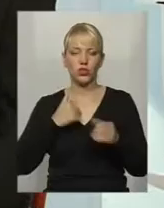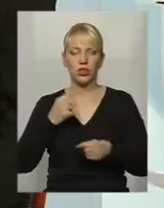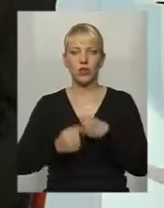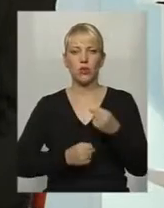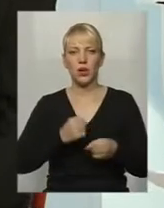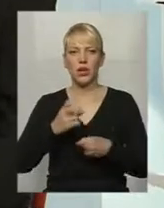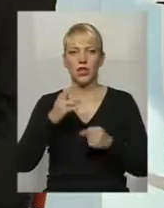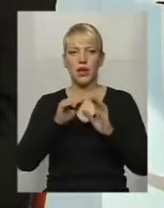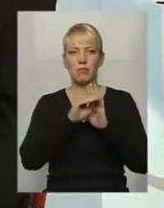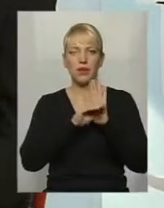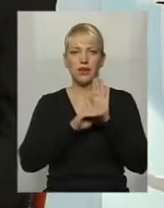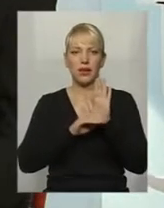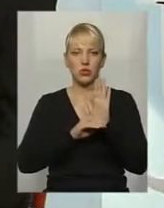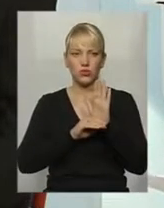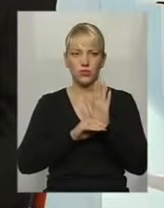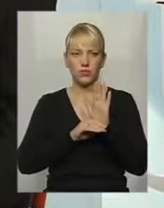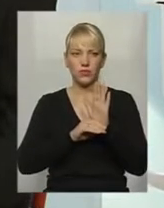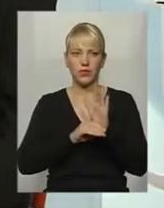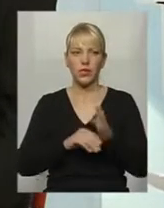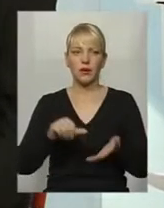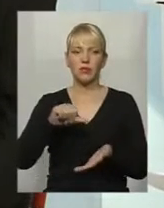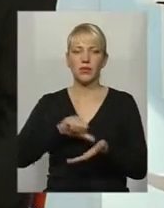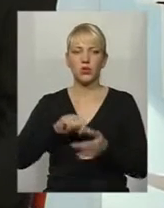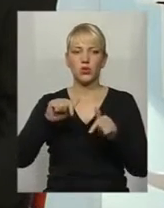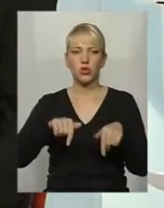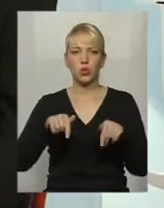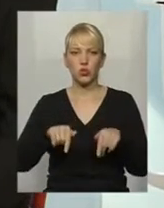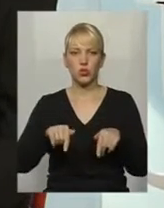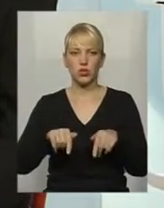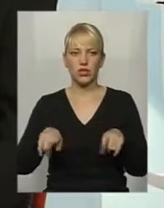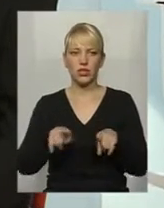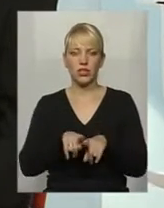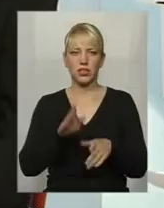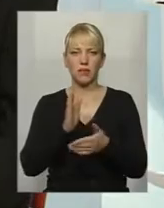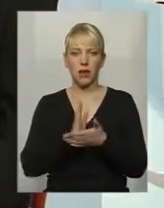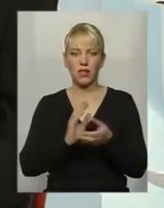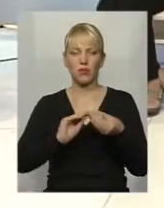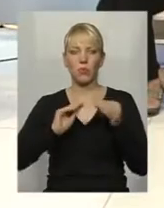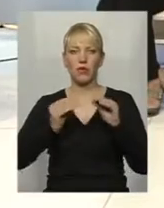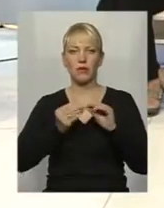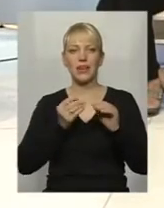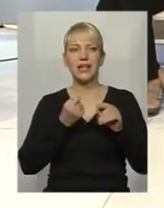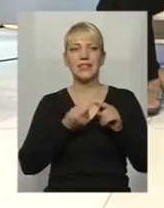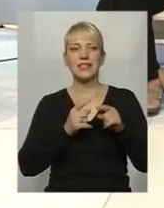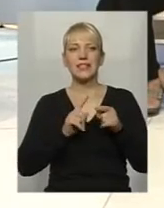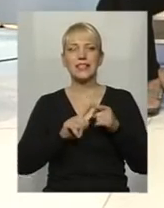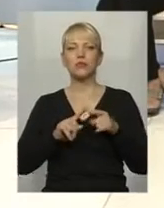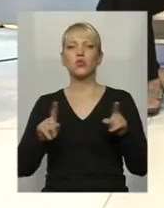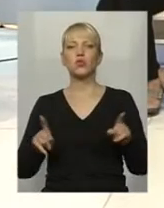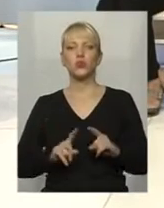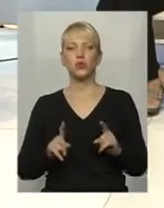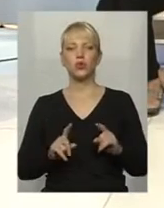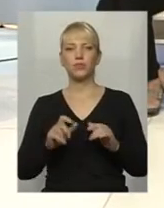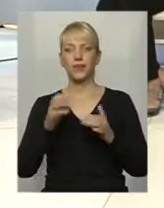передачу, присутні тут теж мали проблеми з тим, що не